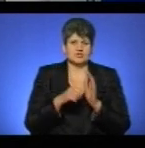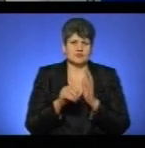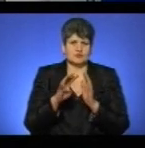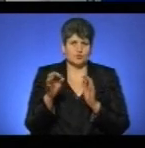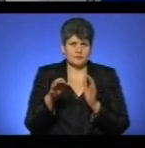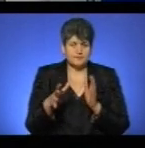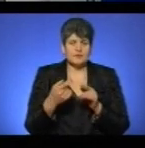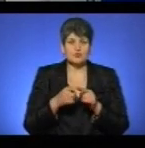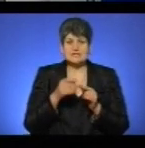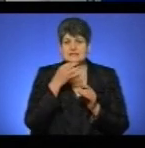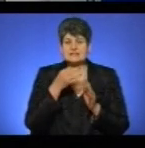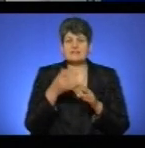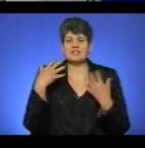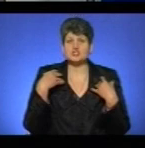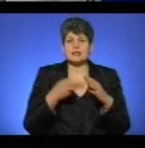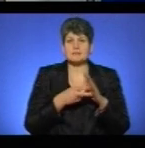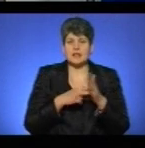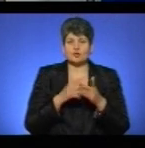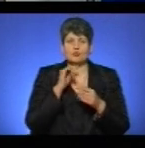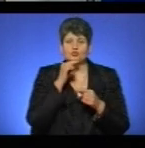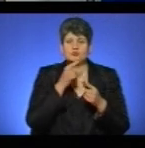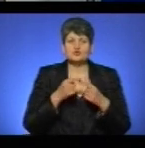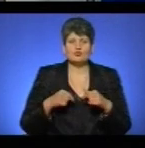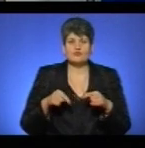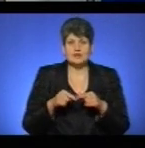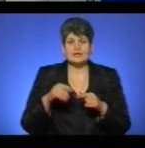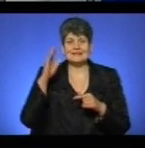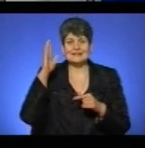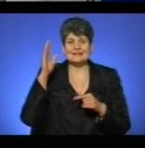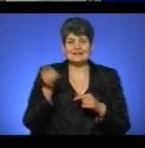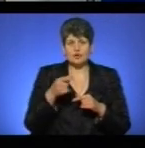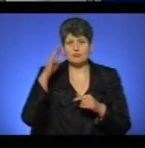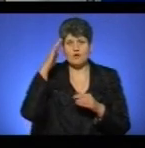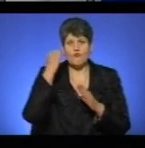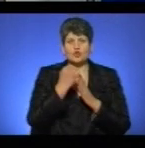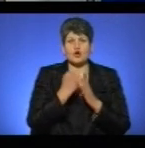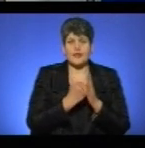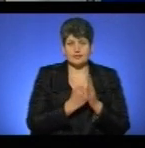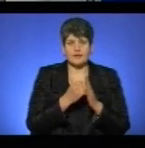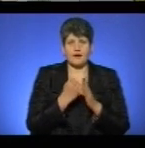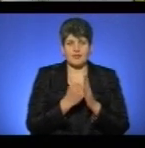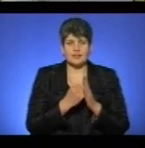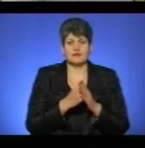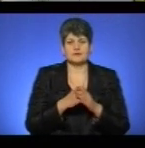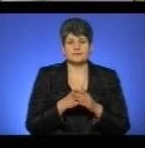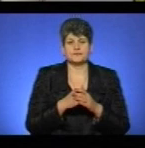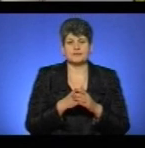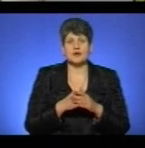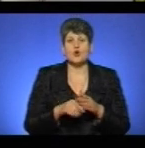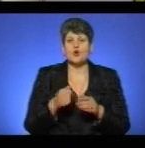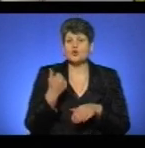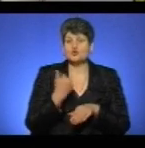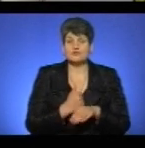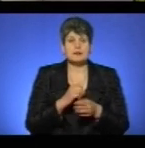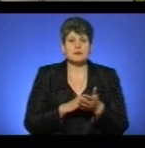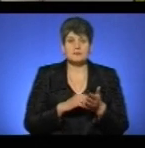повідомив начальник планово-економічного відділу комунального підприємства «Тернопільводоканал» Володимир Водовіз. Основними причинами, які